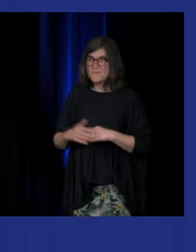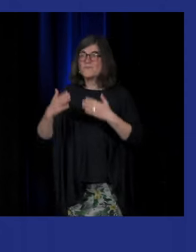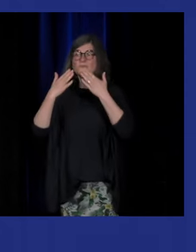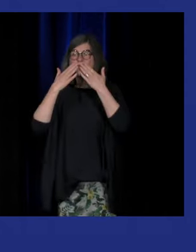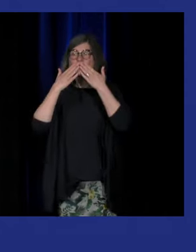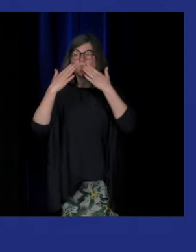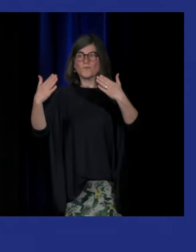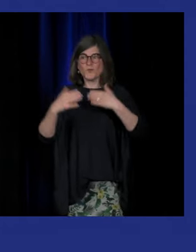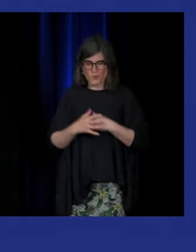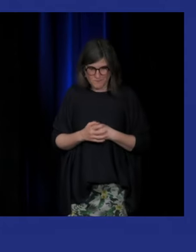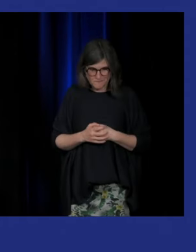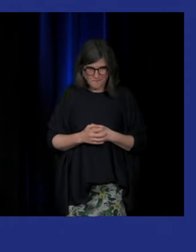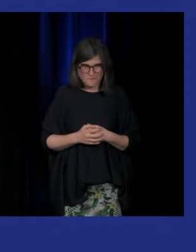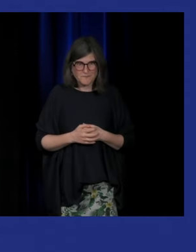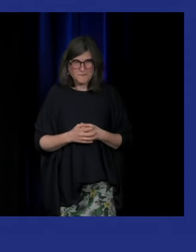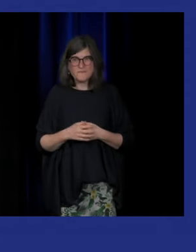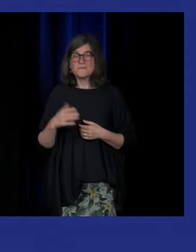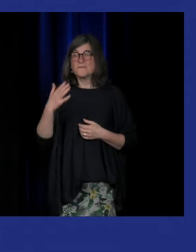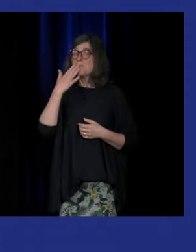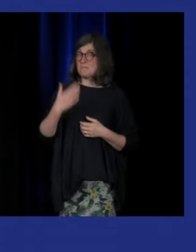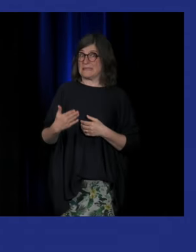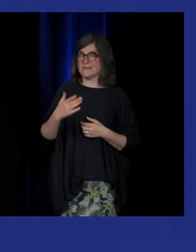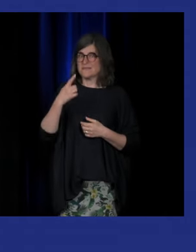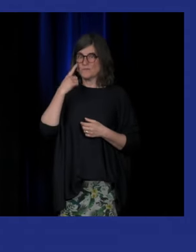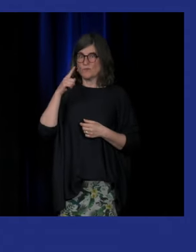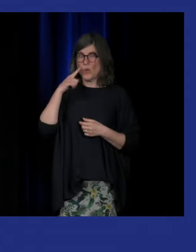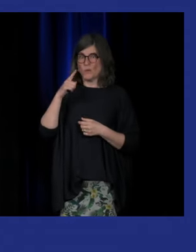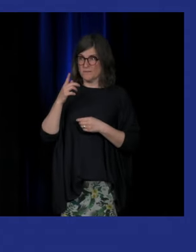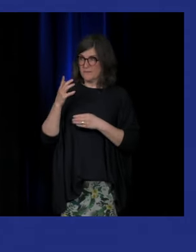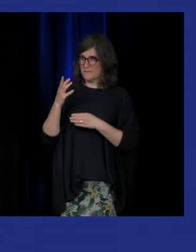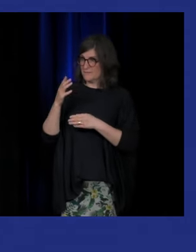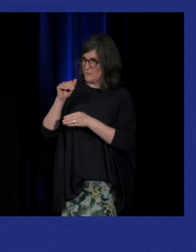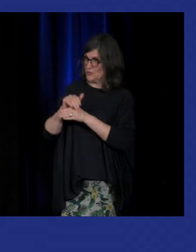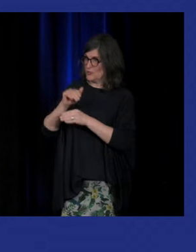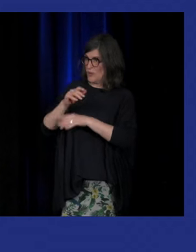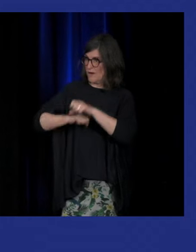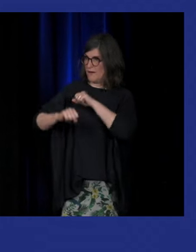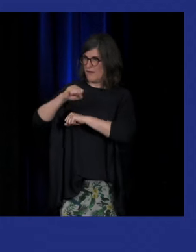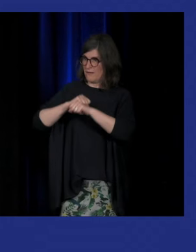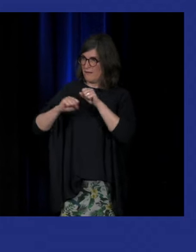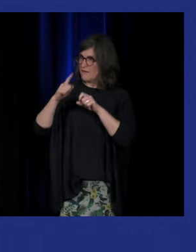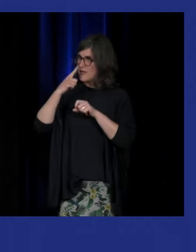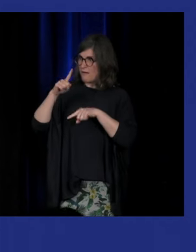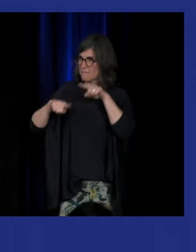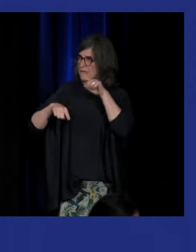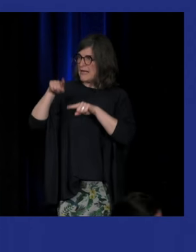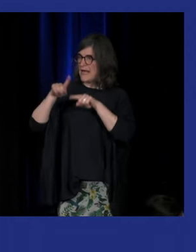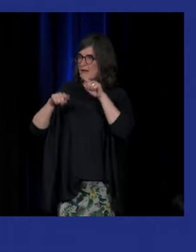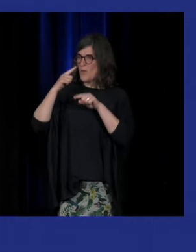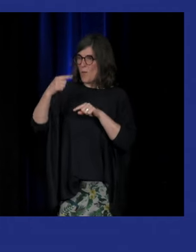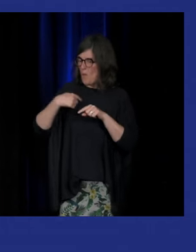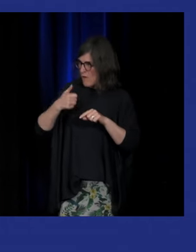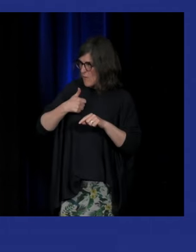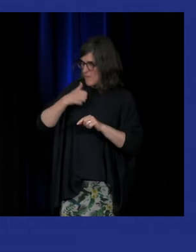bonsoir merci déjà pour cette soirée qui est comme un cadeau pour moi au niveau des